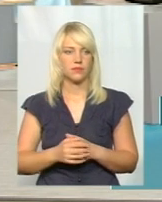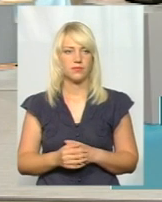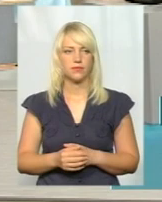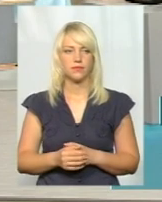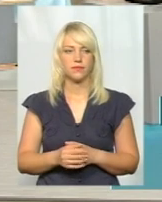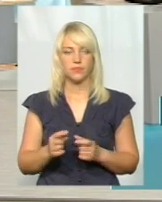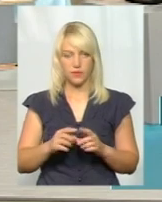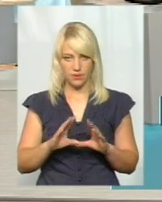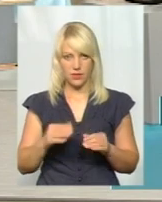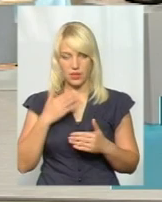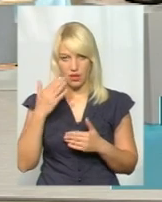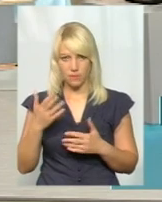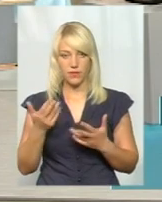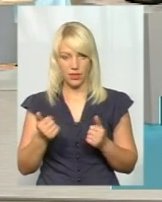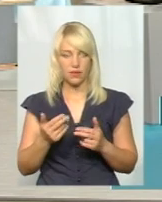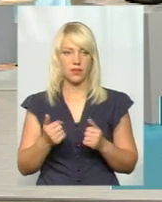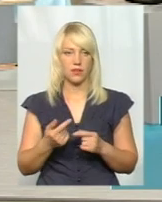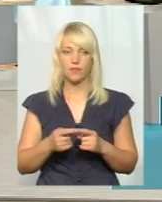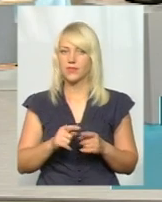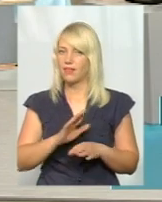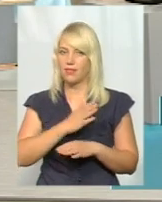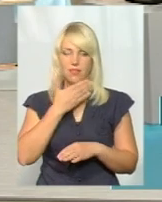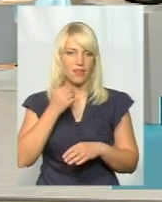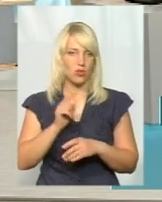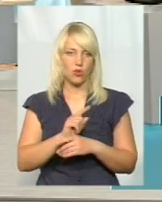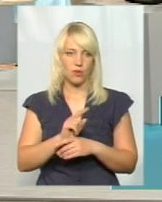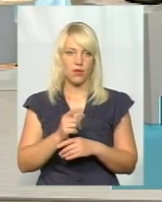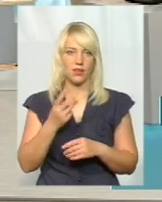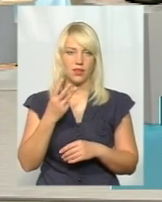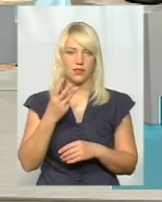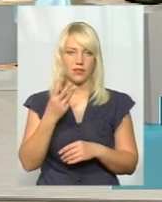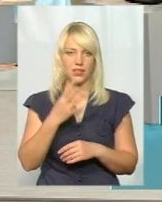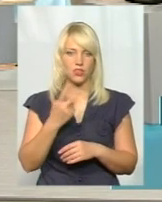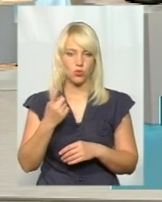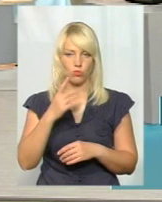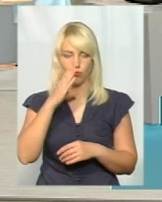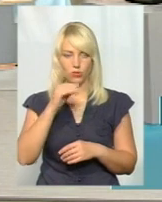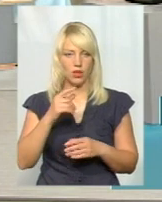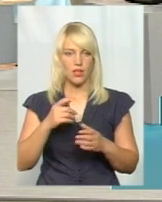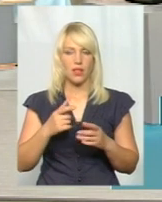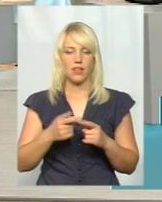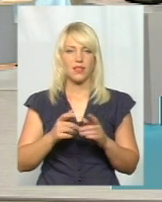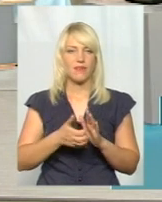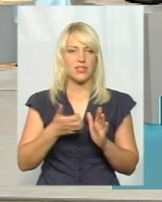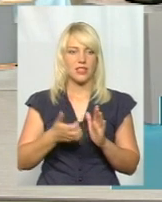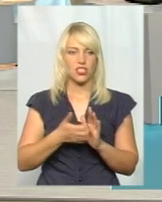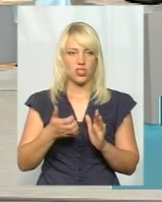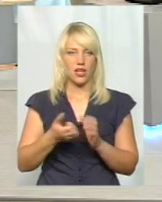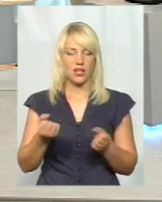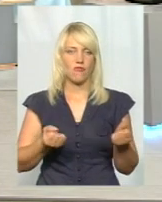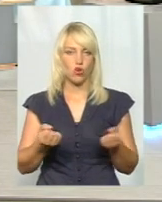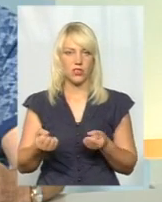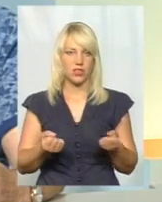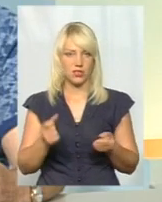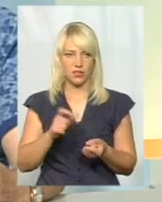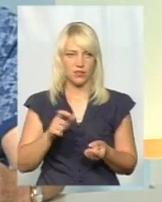Це все, так? Дякую вам. Так, це ненормально. Дійсно, на 32-му маршруті, як і на інших маршрутах, не вистачає водіїв.